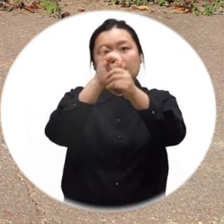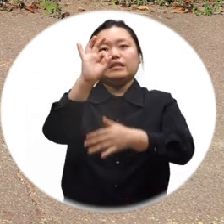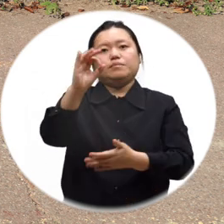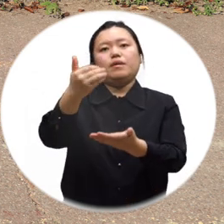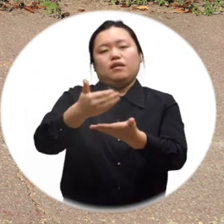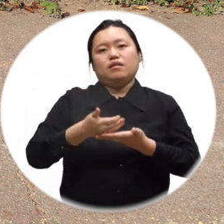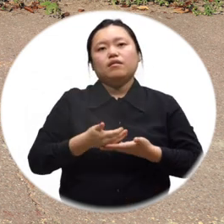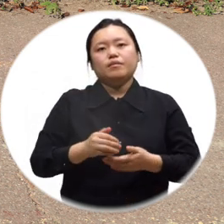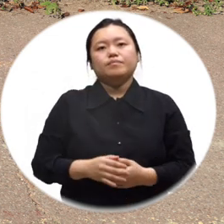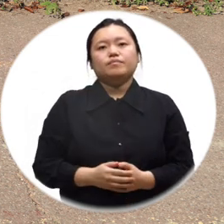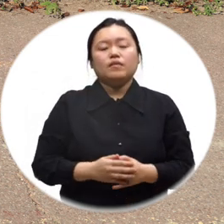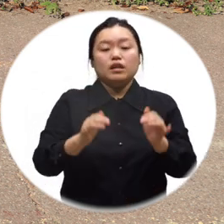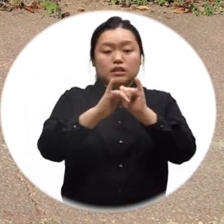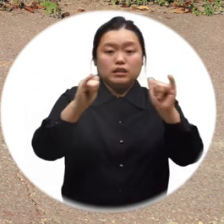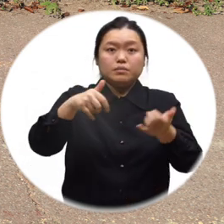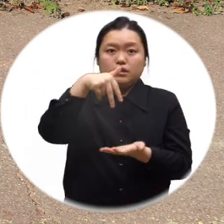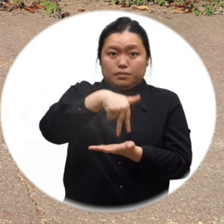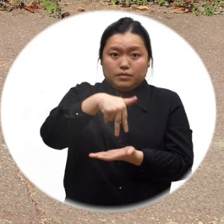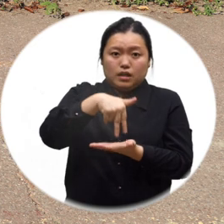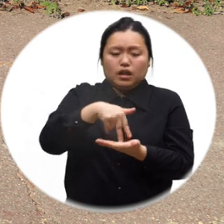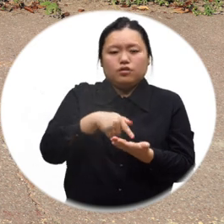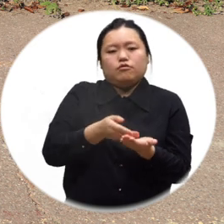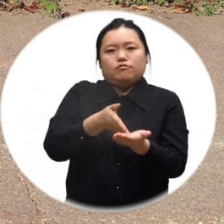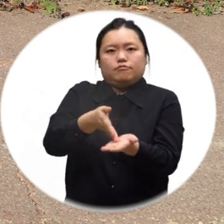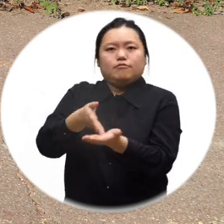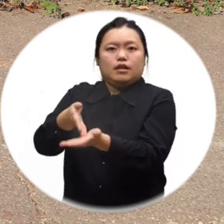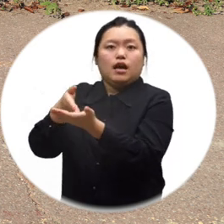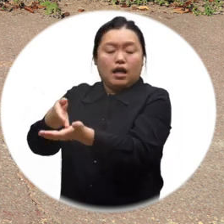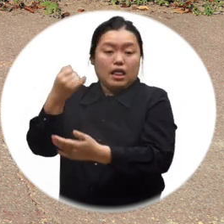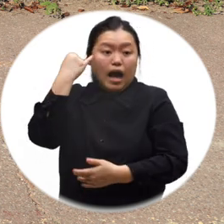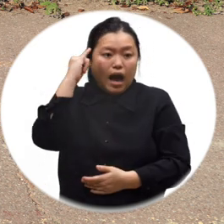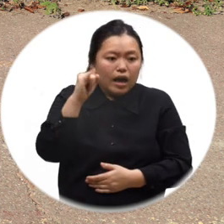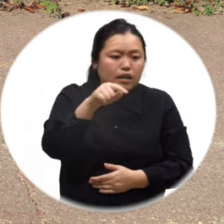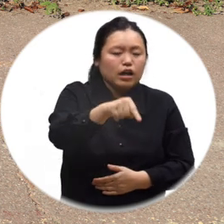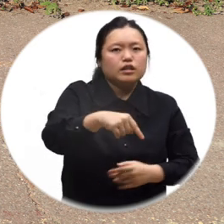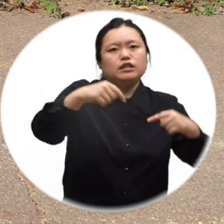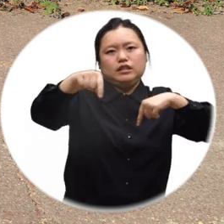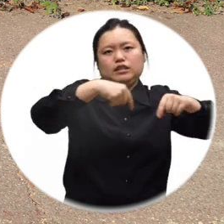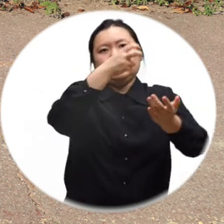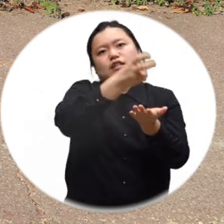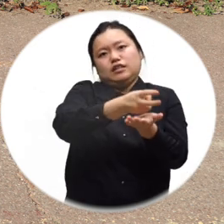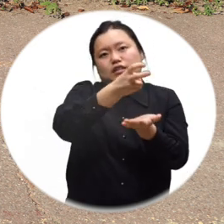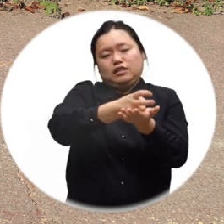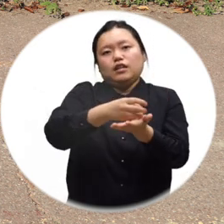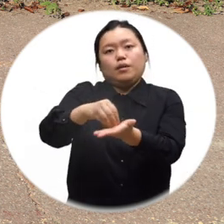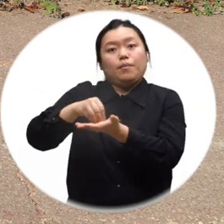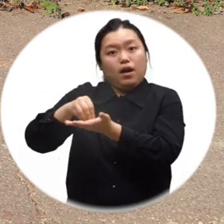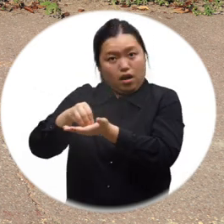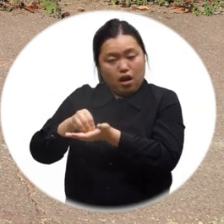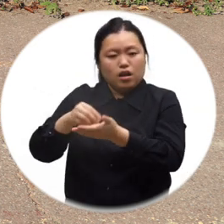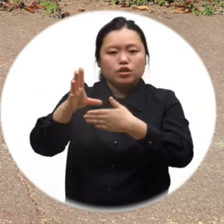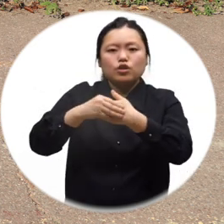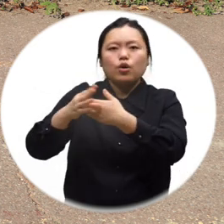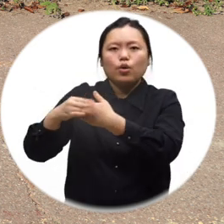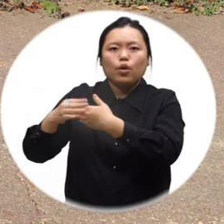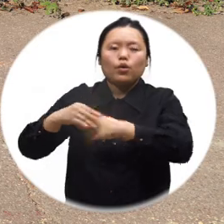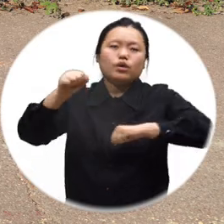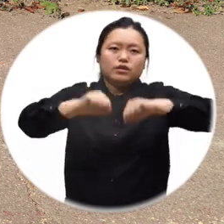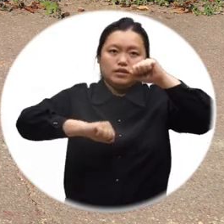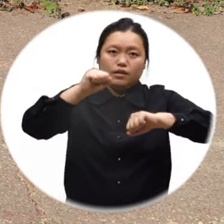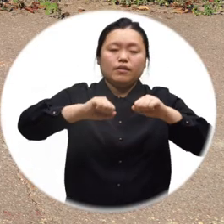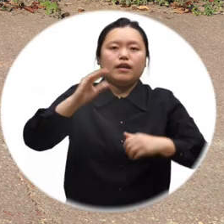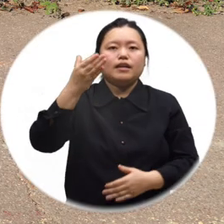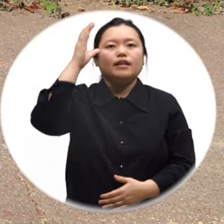시각에서 제안한 다양한 창의적 아이디어가 직접 시정에 반영돼 시민체감형 정책이 실현될 것으로 기대됩니다.